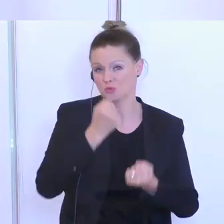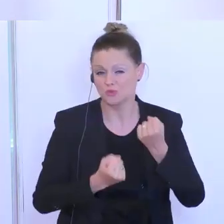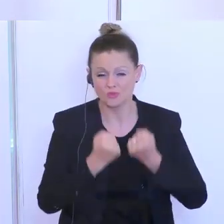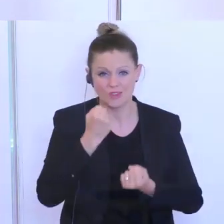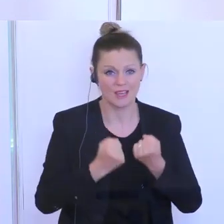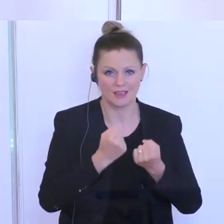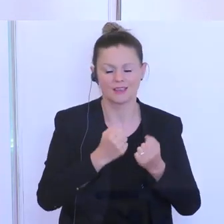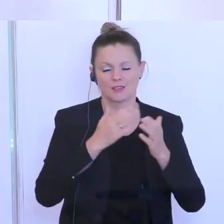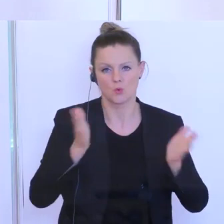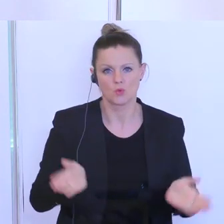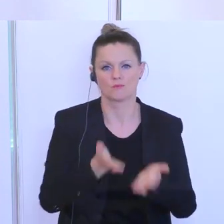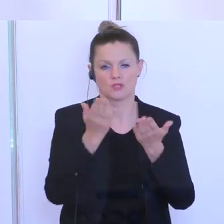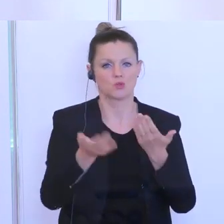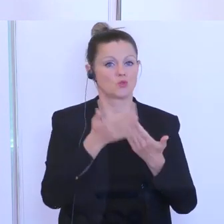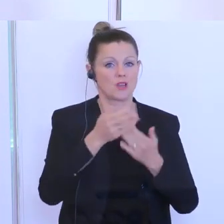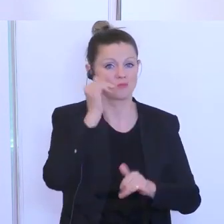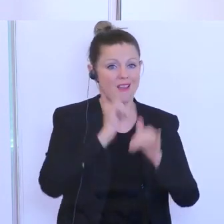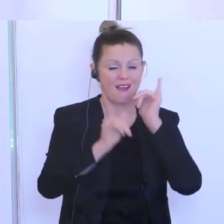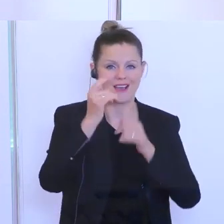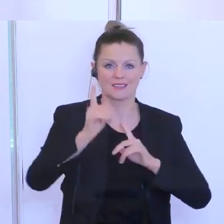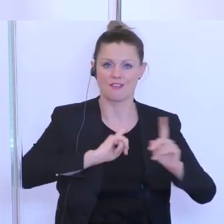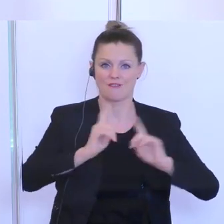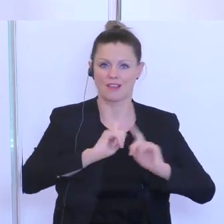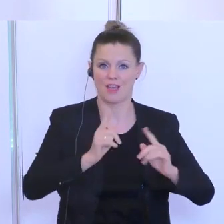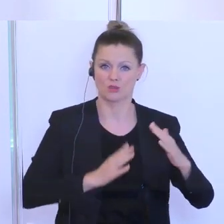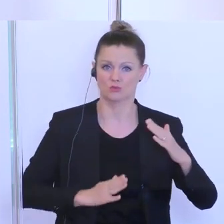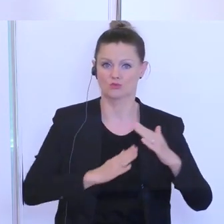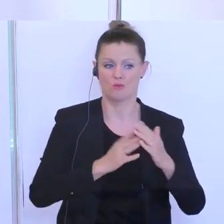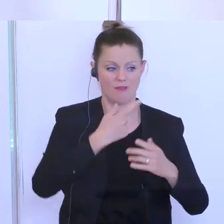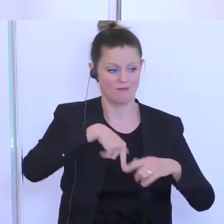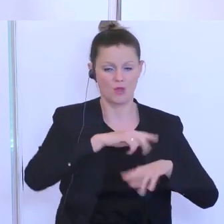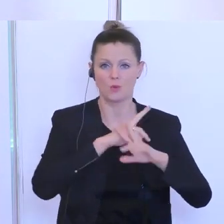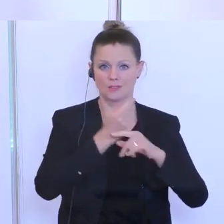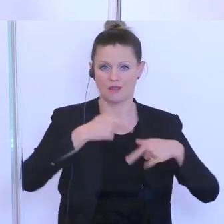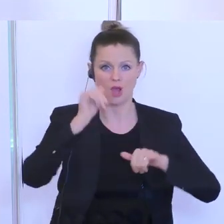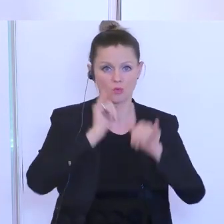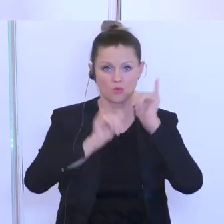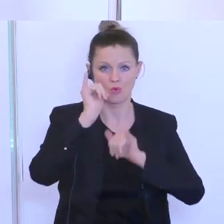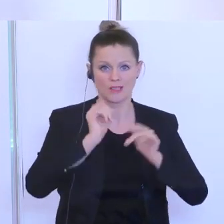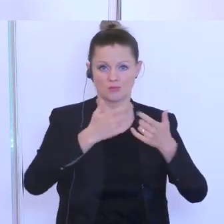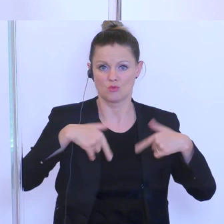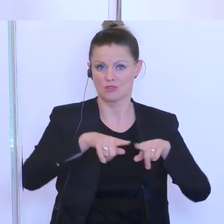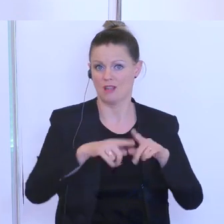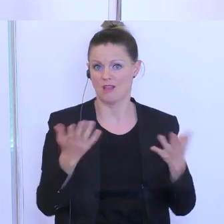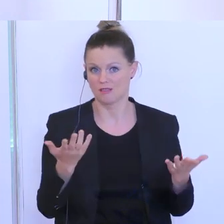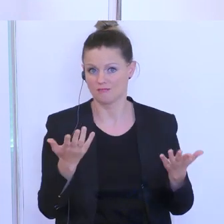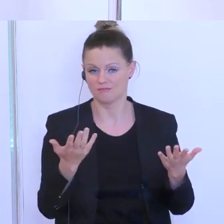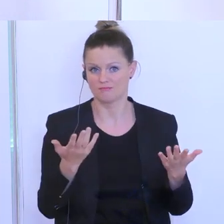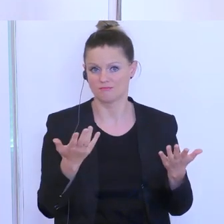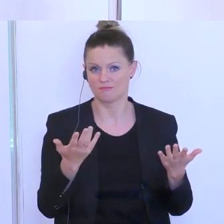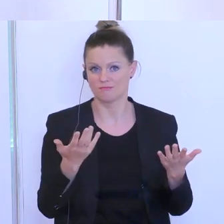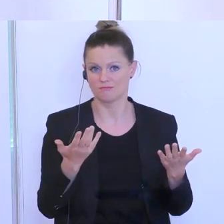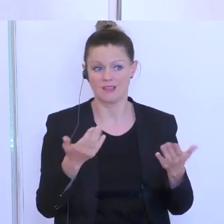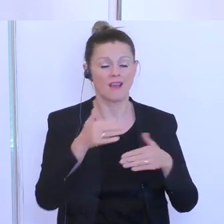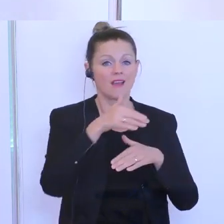z.B. vom Stopp im internationalen Reiseverkehr betroffen sind. Österreich ist ein Tourismusland, Sie wissen das alle. Das beginnt natürlich bei den